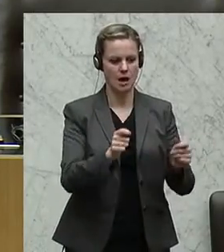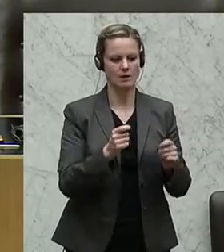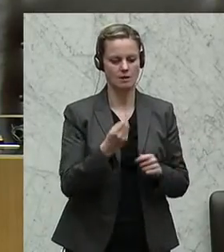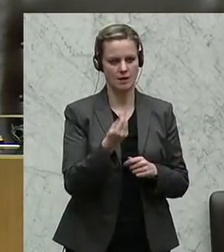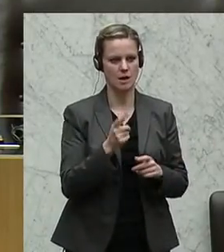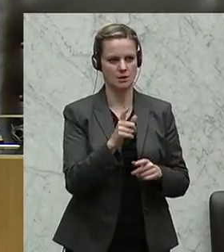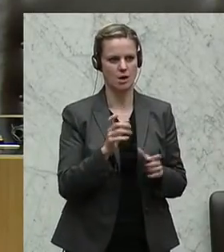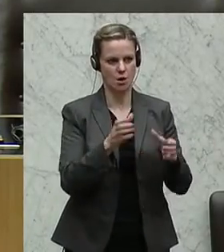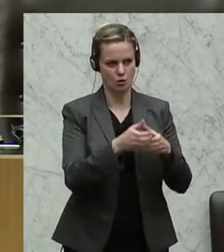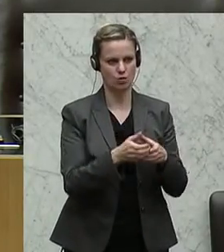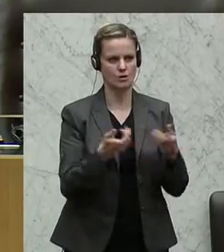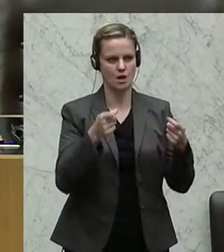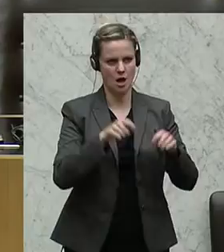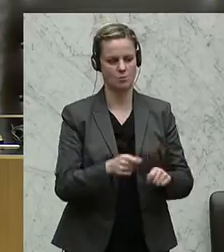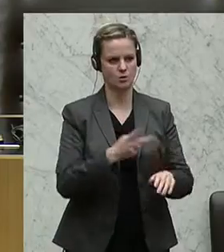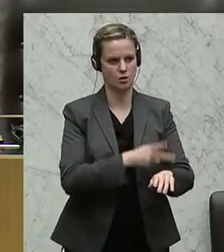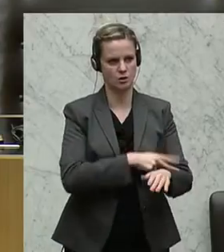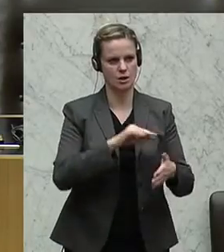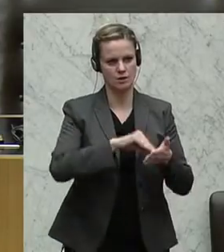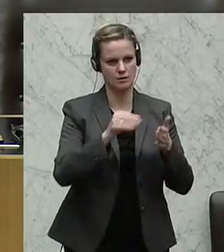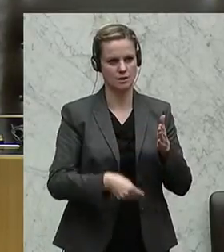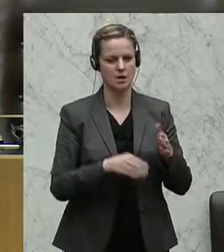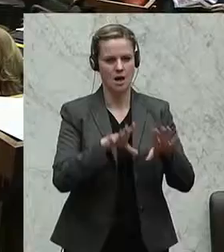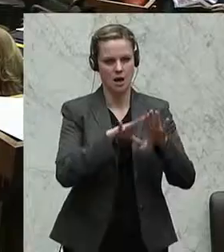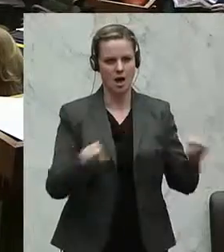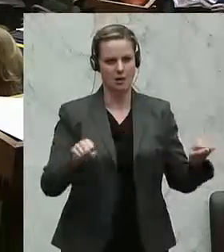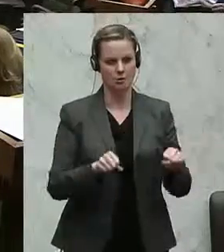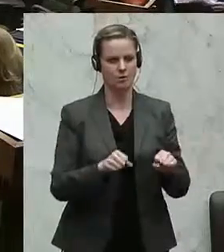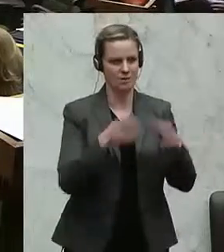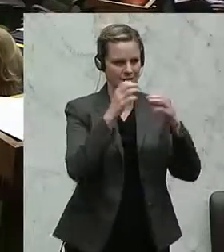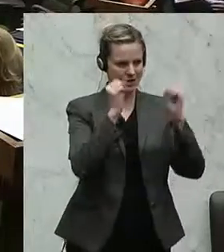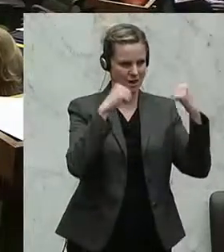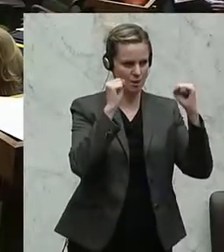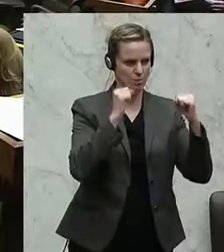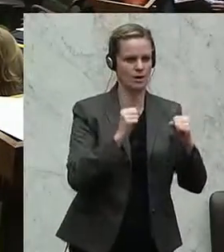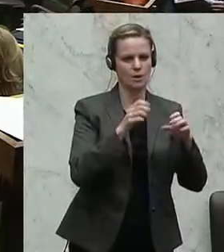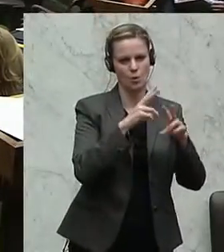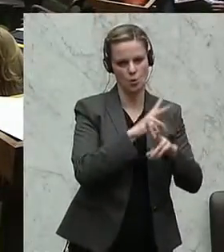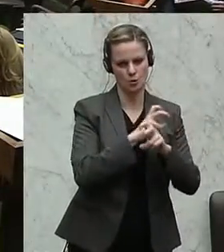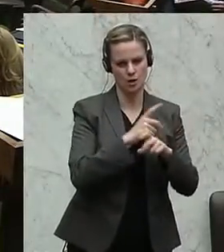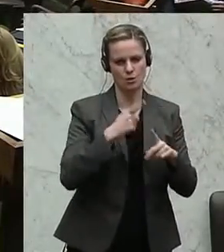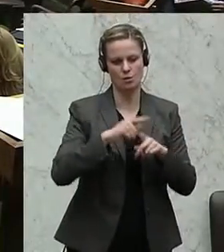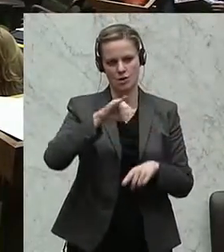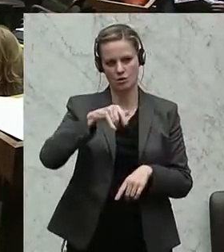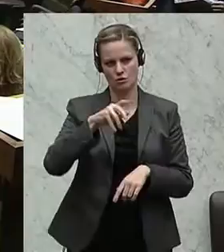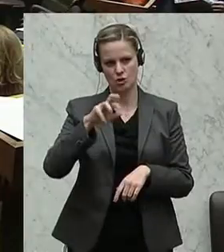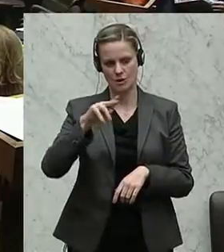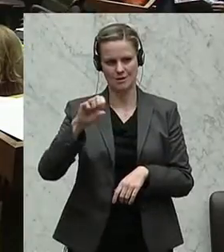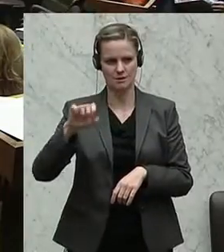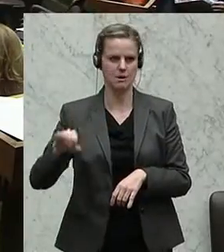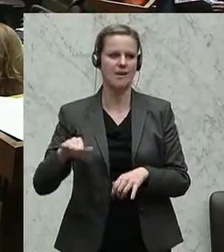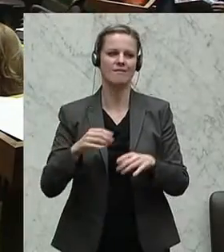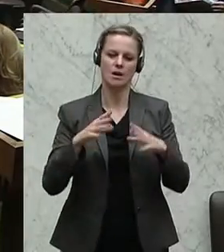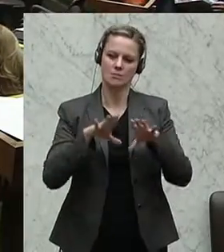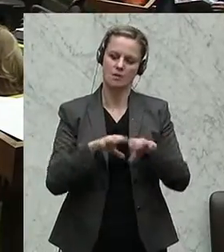Finanzausschusses, dem Abschluss des Staatsvertrages, Abkommen zwischen der Republik Österreich und Jersey zur Beendigung des Abkommens über die